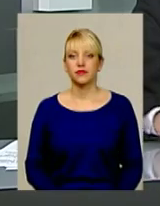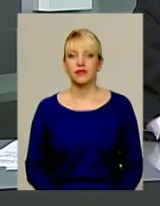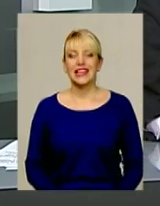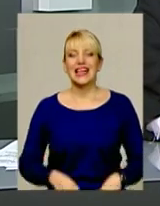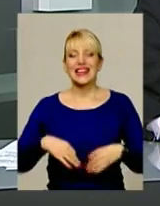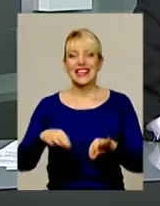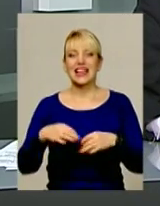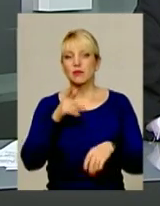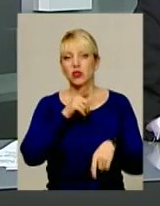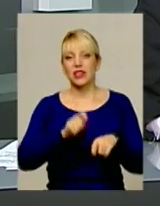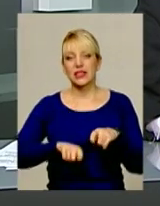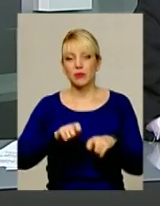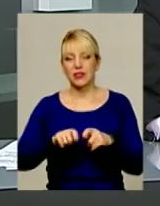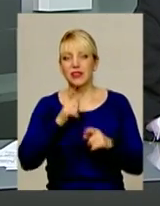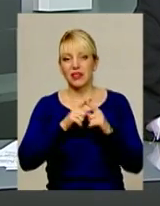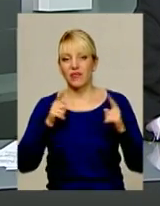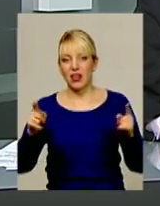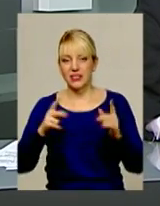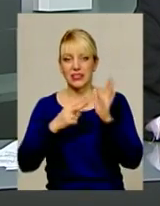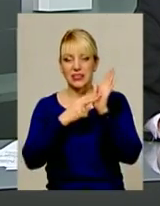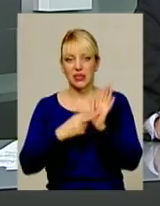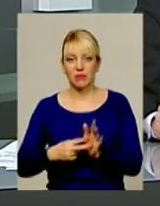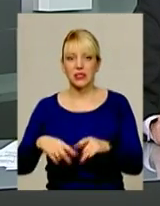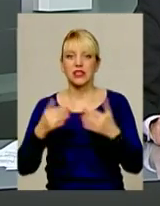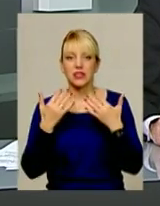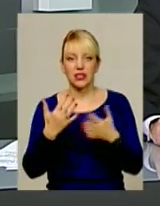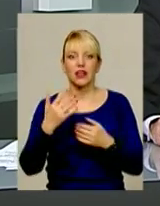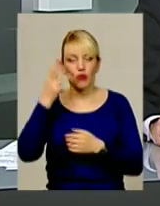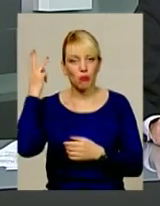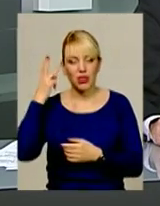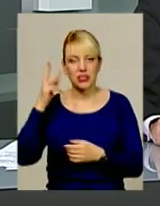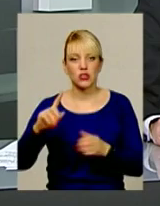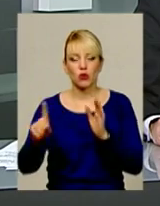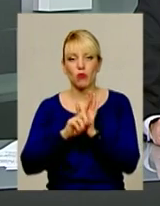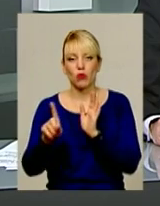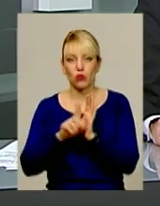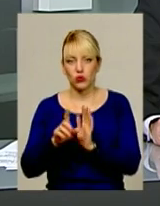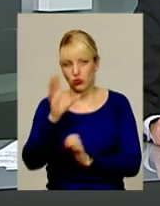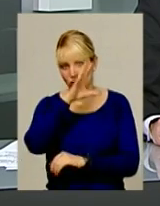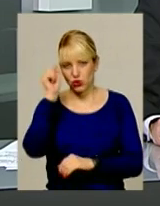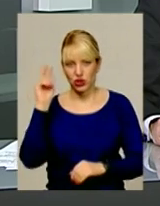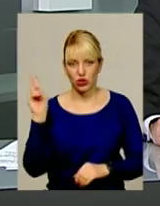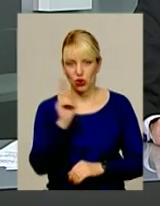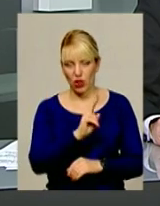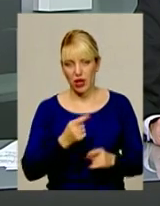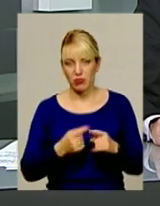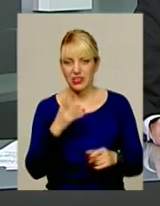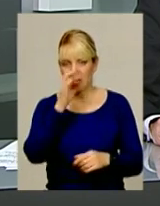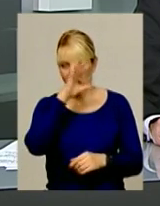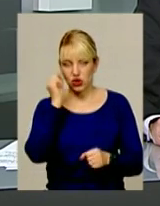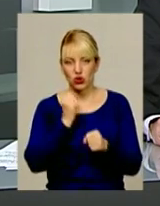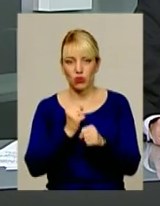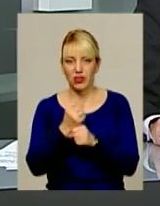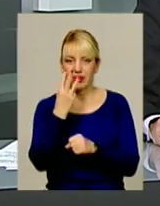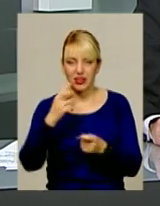Транспортний експеримент в тривалістю сім місяців. Саме стільки Хмельницьким курсують нічні тролейбуси. За ніч вони встигають зробити